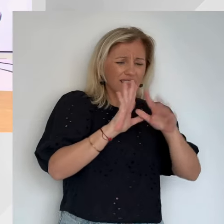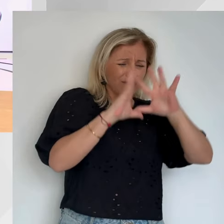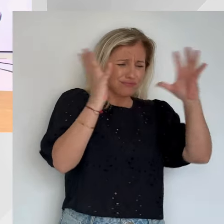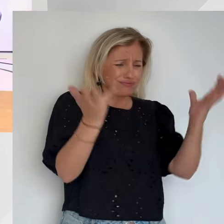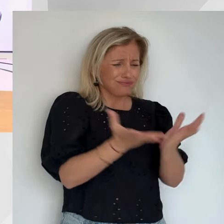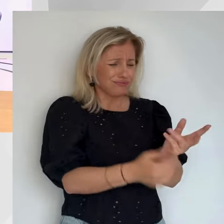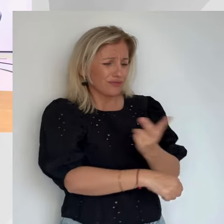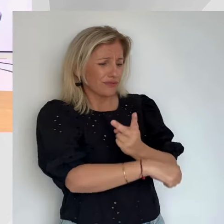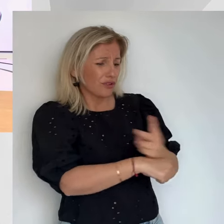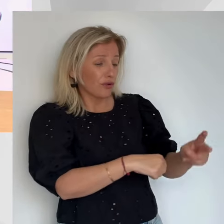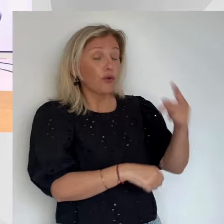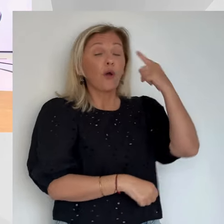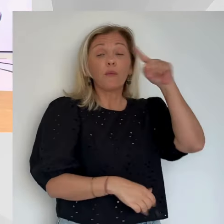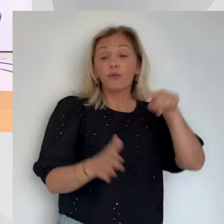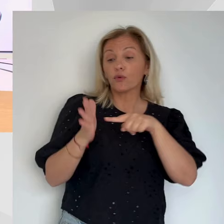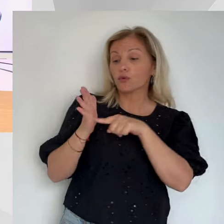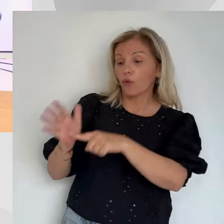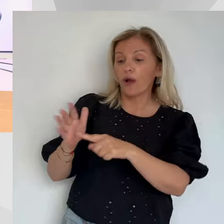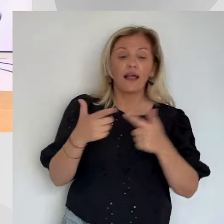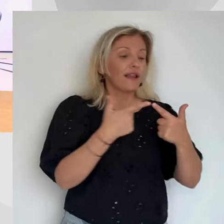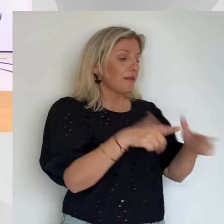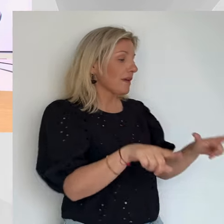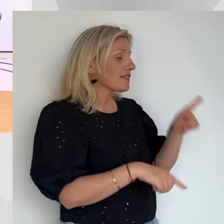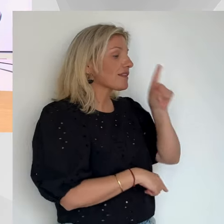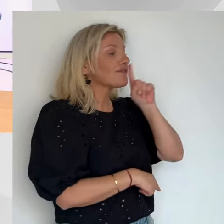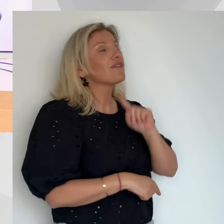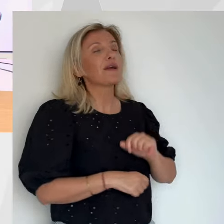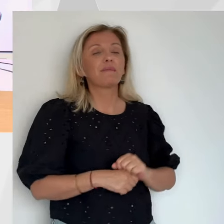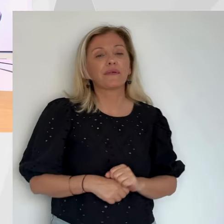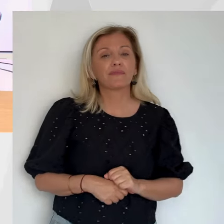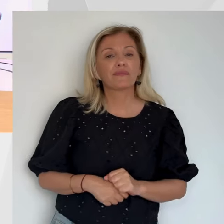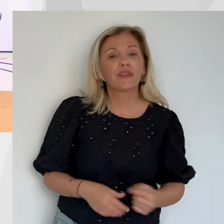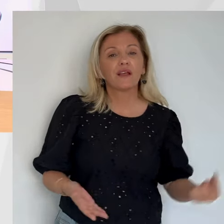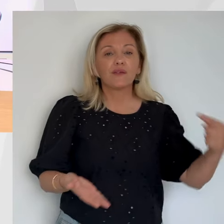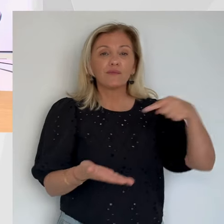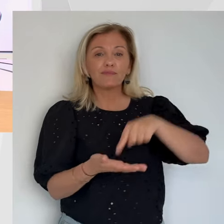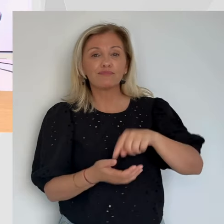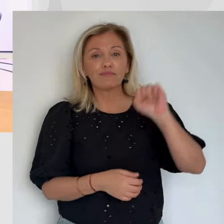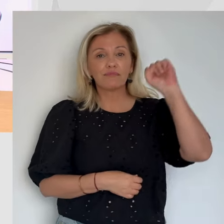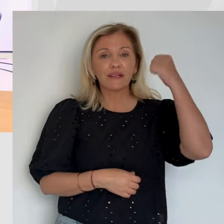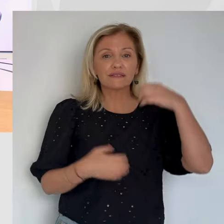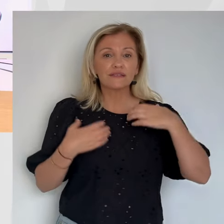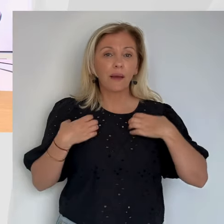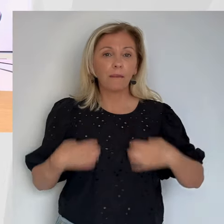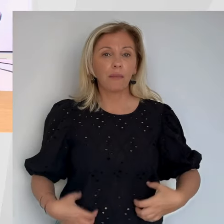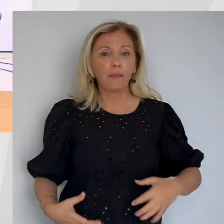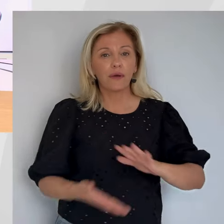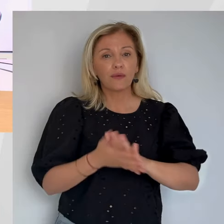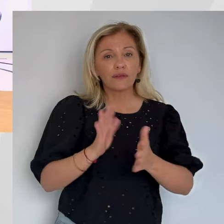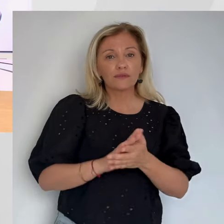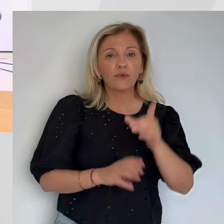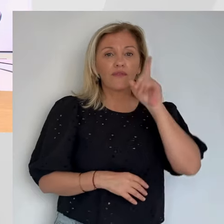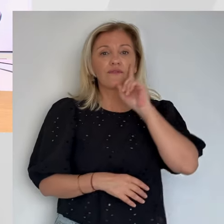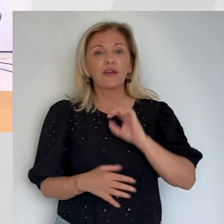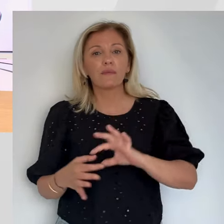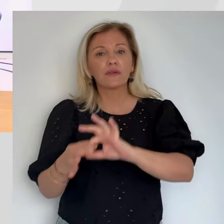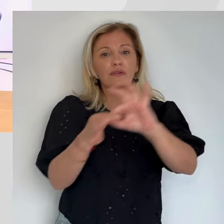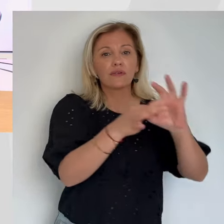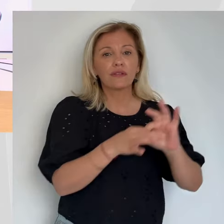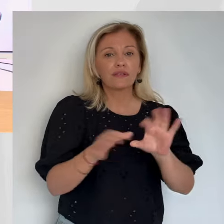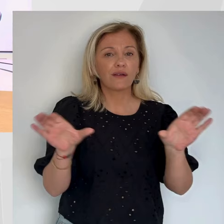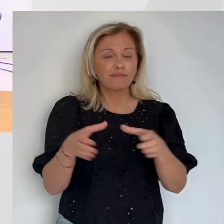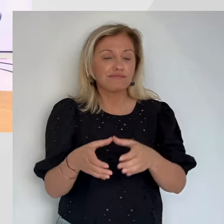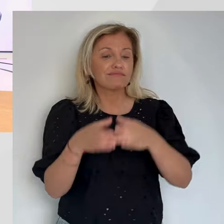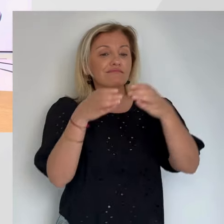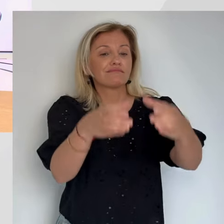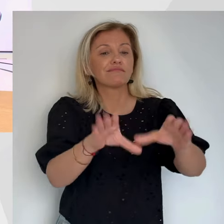et leur liberté. Ainsi, à Bastia, les membres de l'Association des femmes solidaires de Corse étaient placés à Nicolas pour dire leur inquiétude,